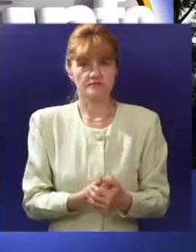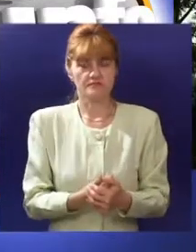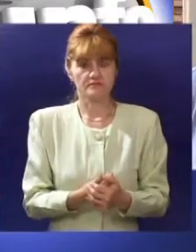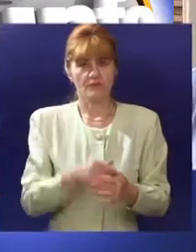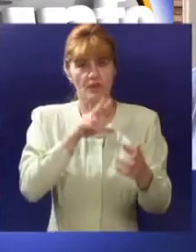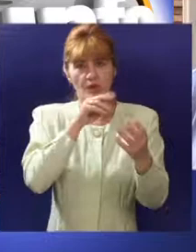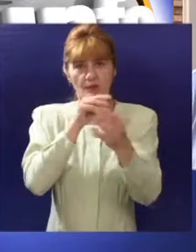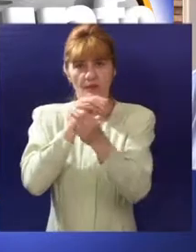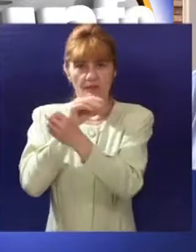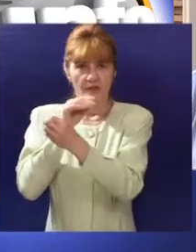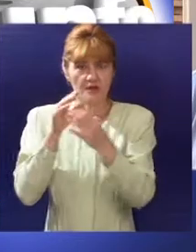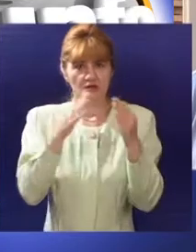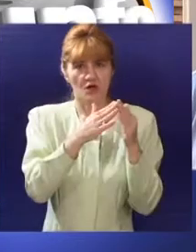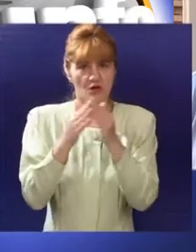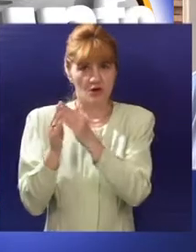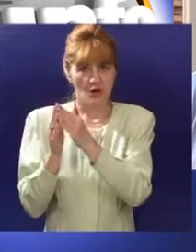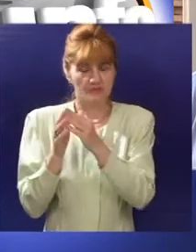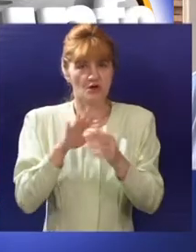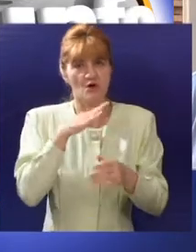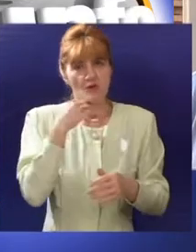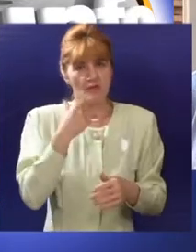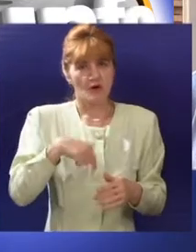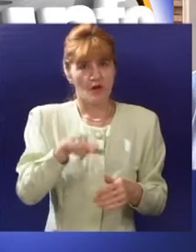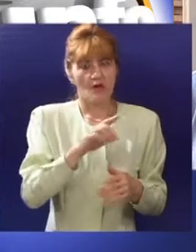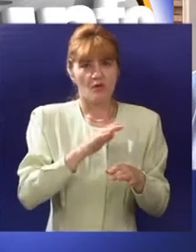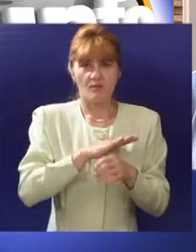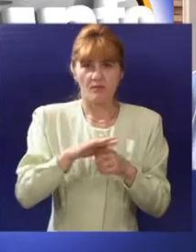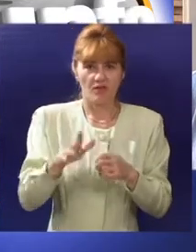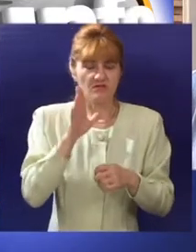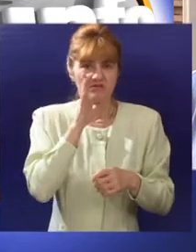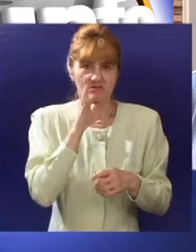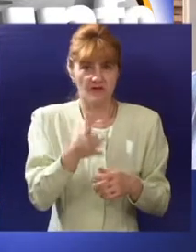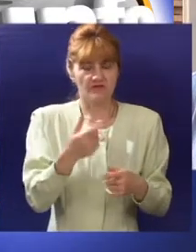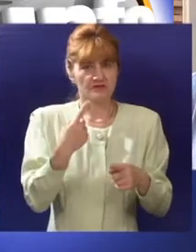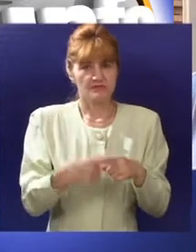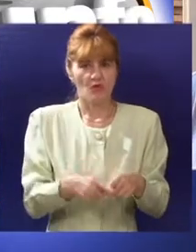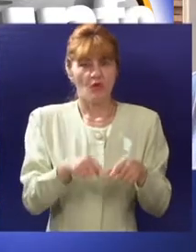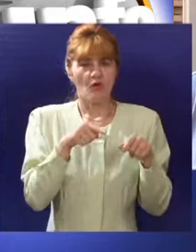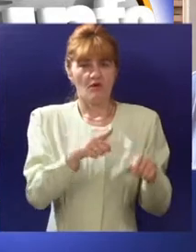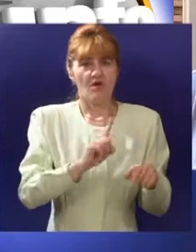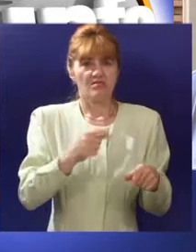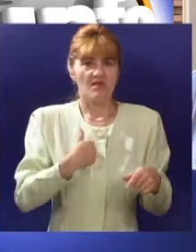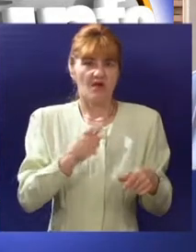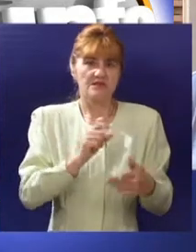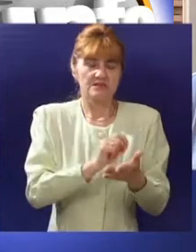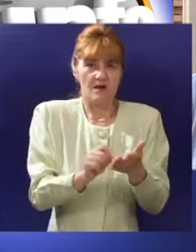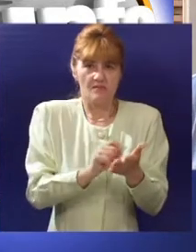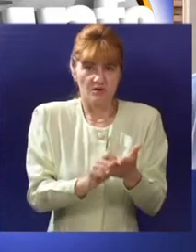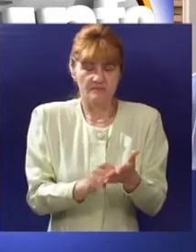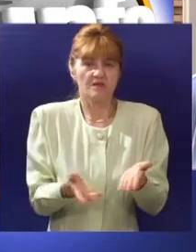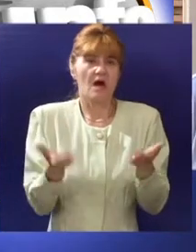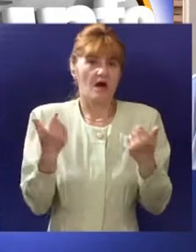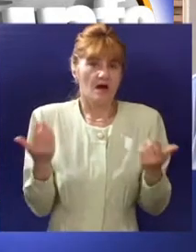Čujem po pričama oko mojih komših oko građana da su mnogi protivi da se neka peticija potpisivala ja je nisam